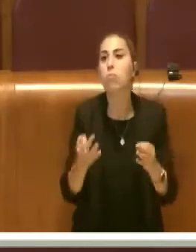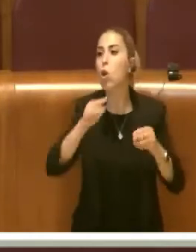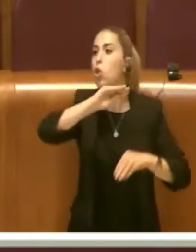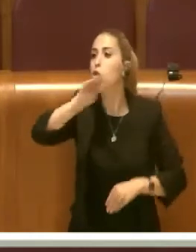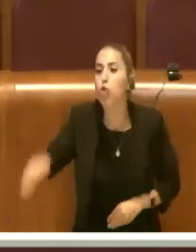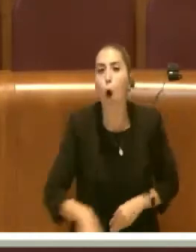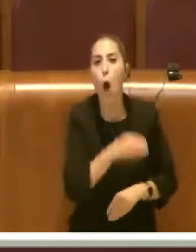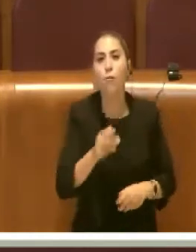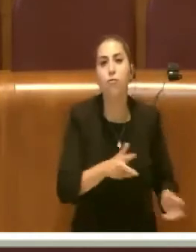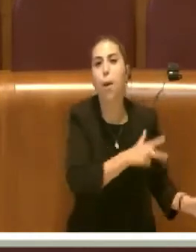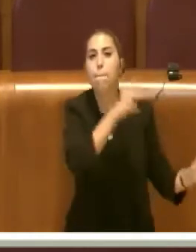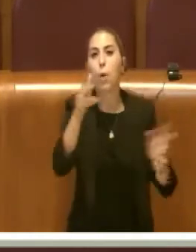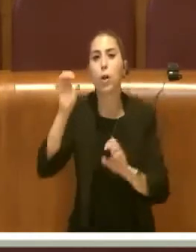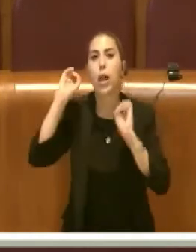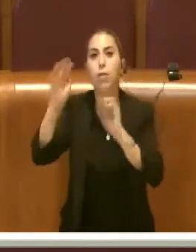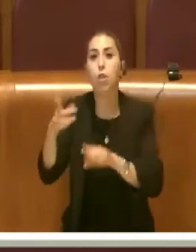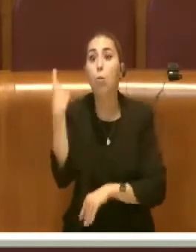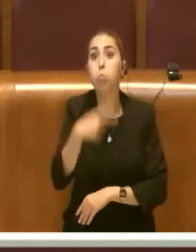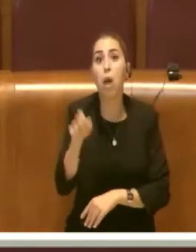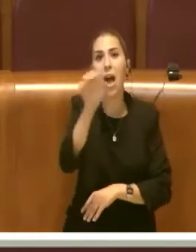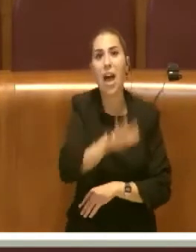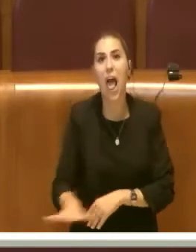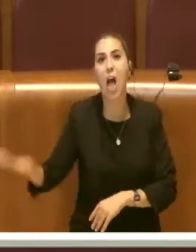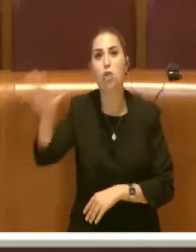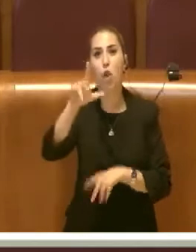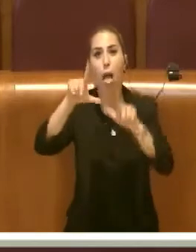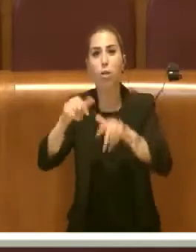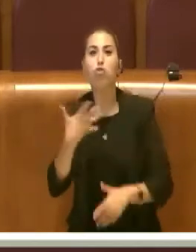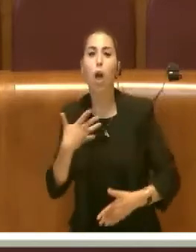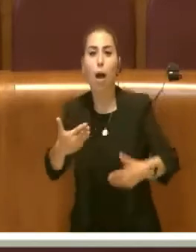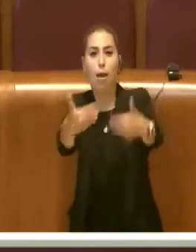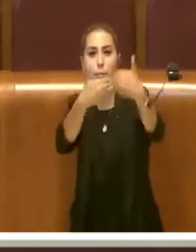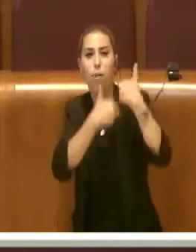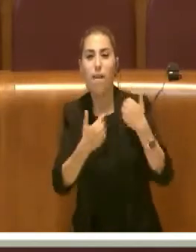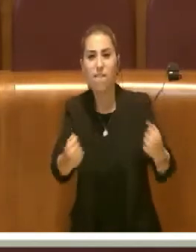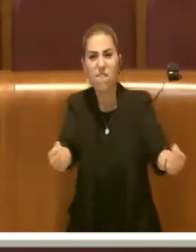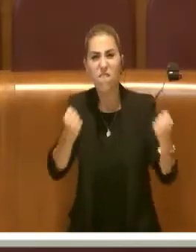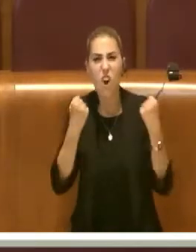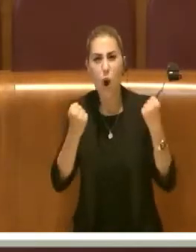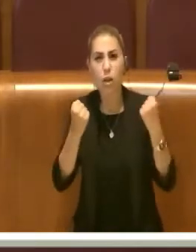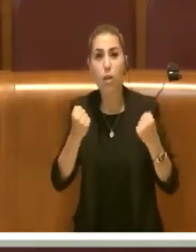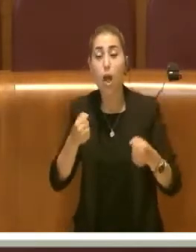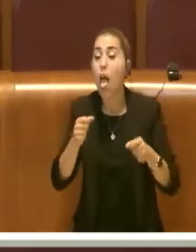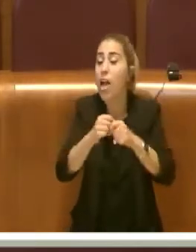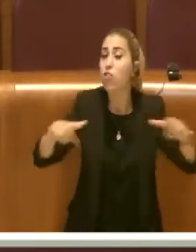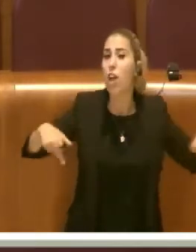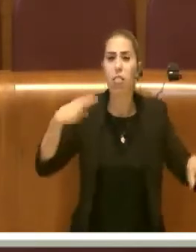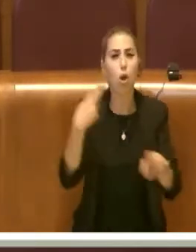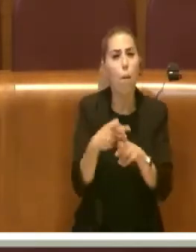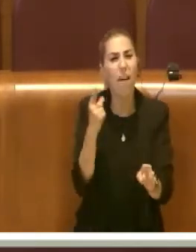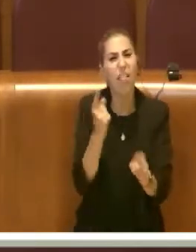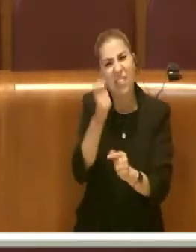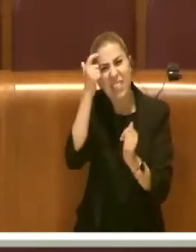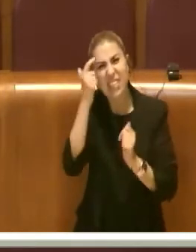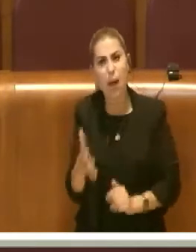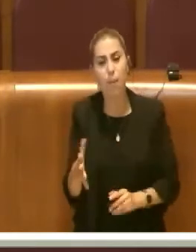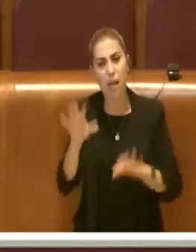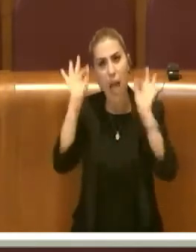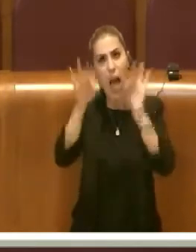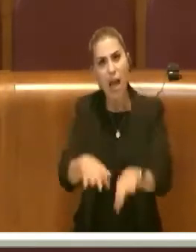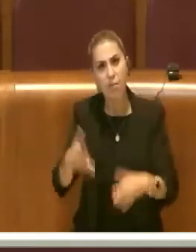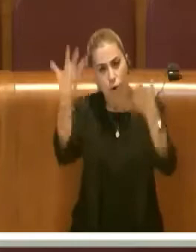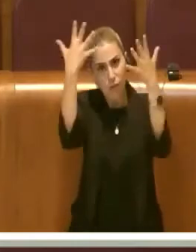portare i rifiuti. E in questo la Regione ha una responsabilità molto forte. È bene che la città lo sappia. Arrivo a